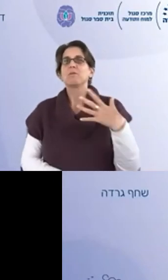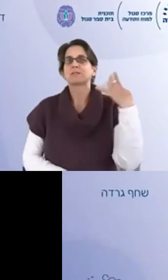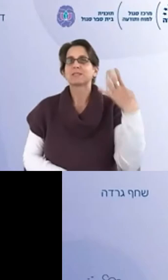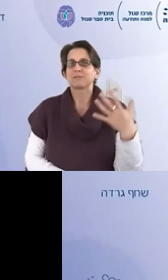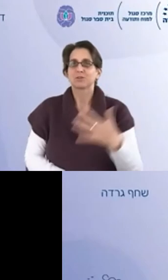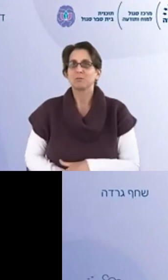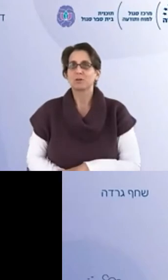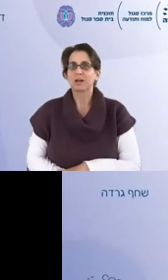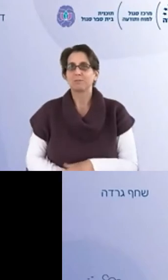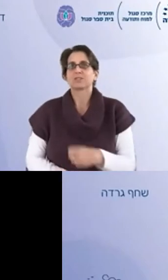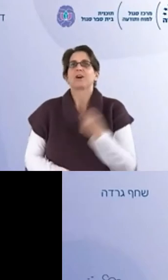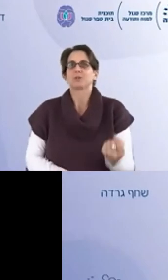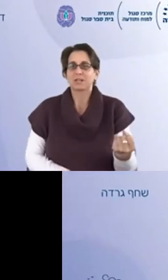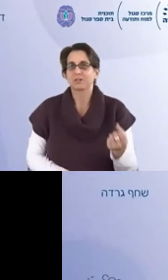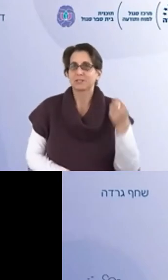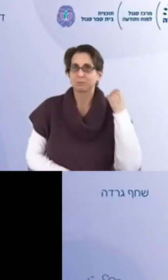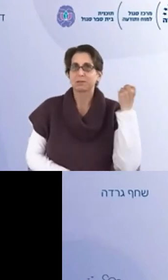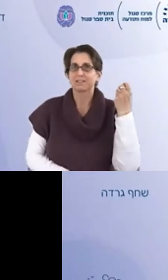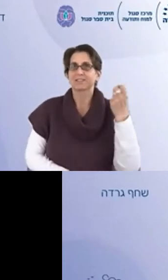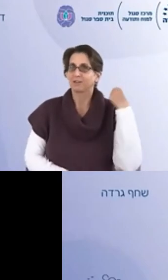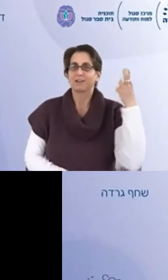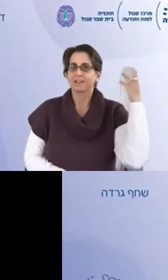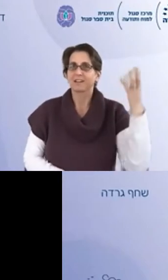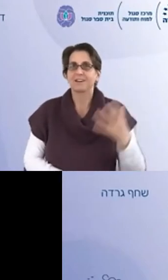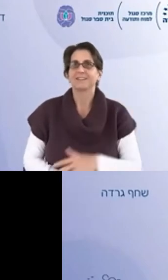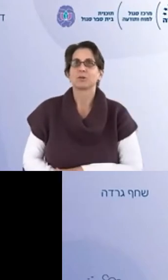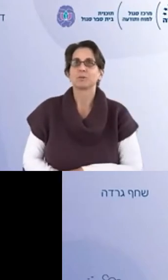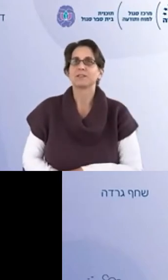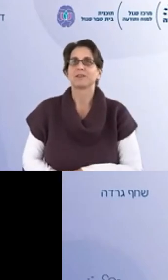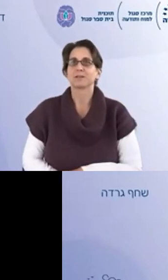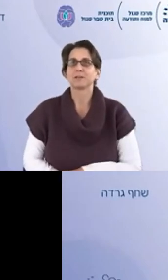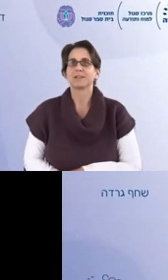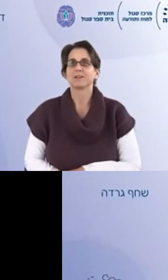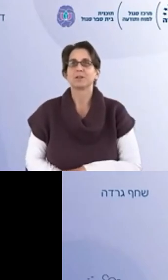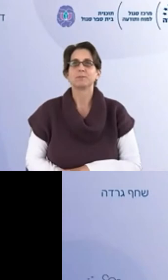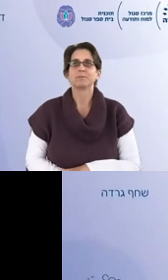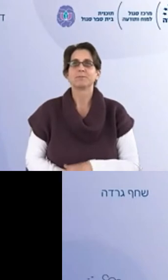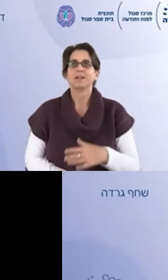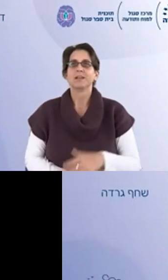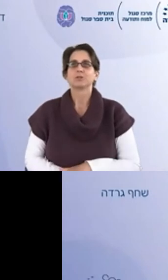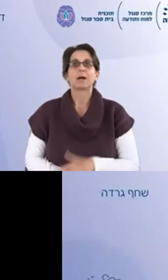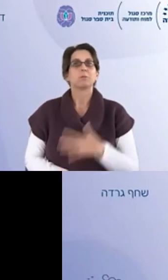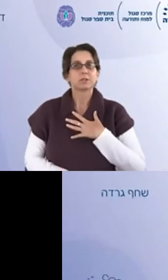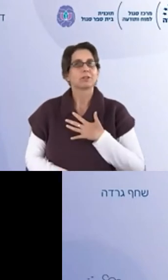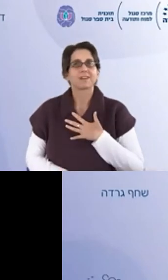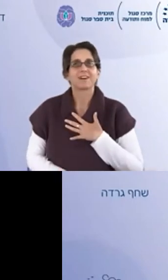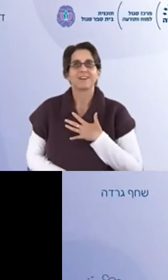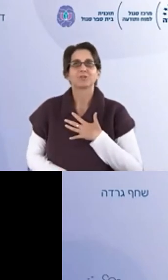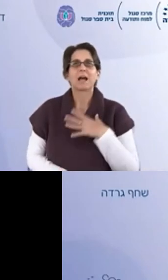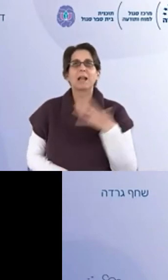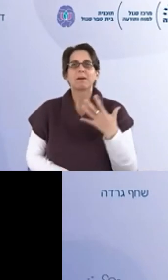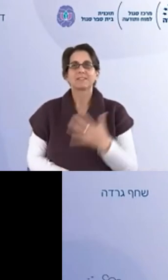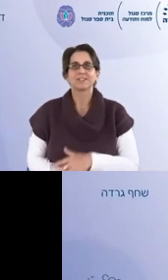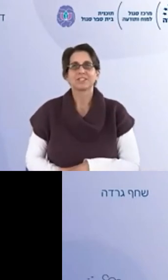יותר מבוסת ויותר מאורגן מאשר האוטומט שרוצה באמת להתקשר ולהגיד לה כל מיני דברים לא נעימים תודה, באמת תודה